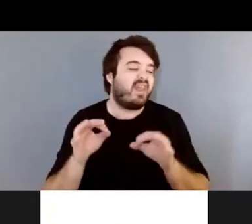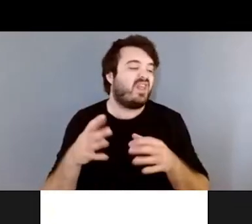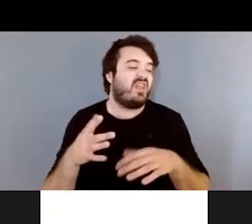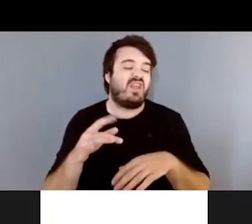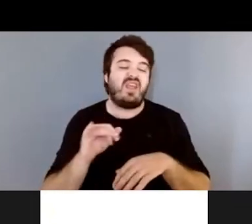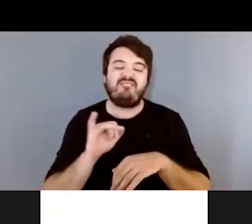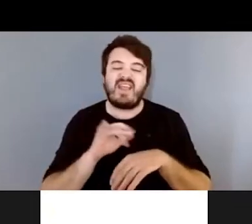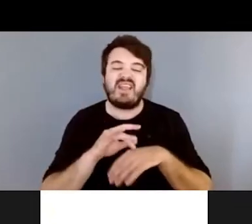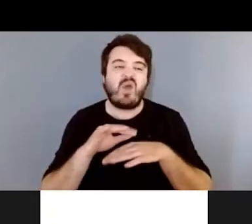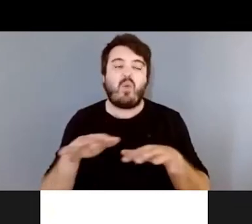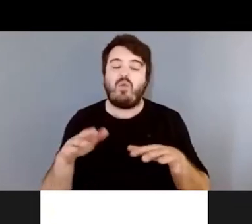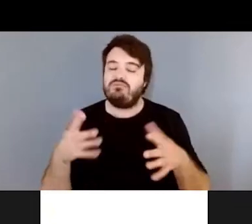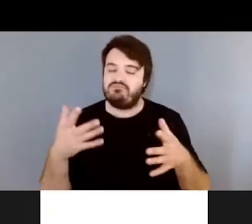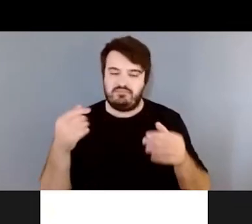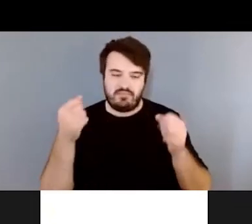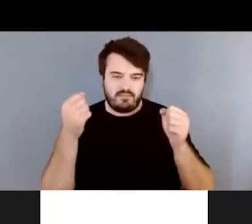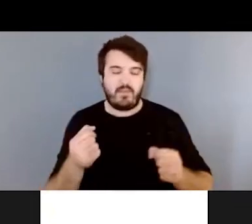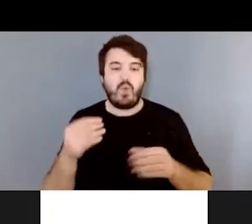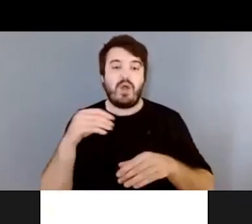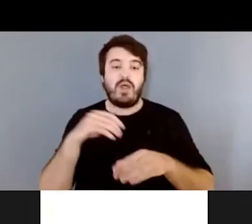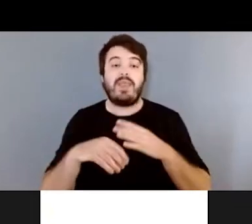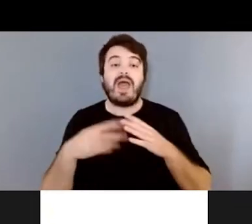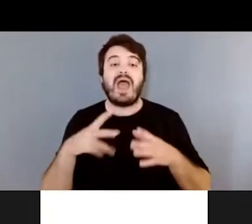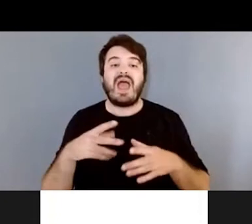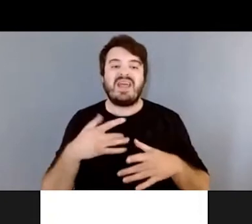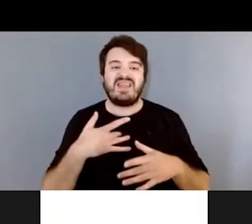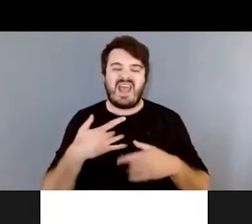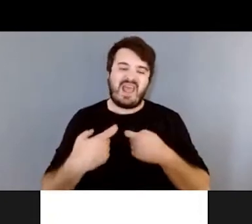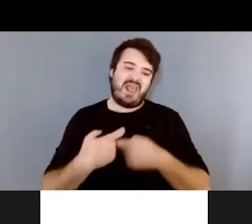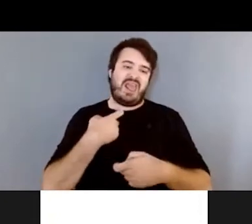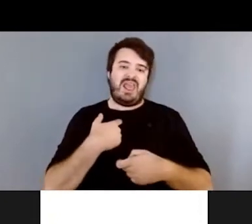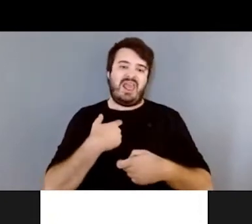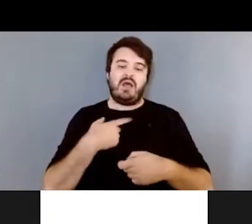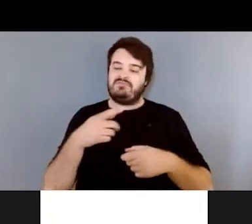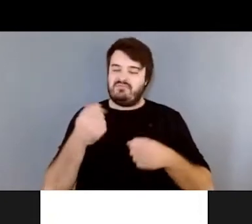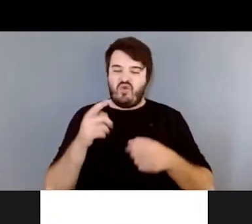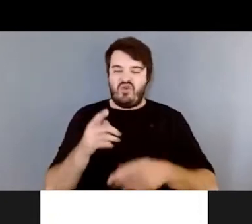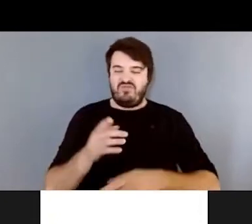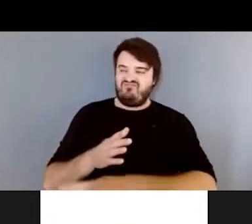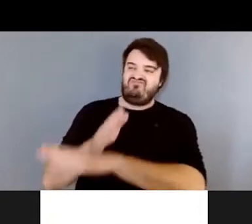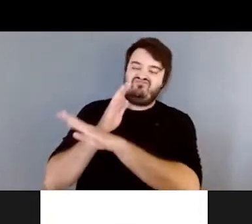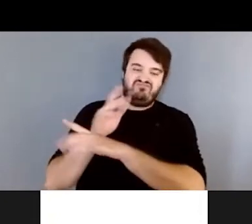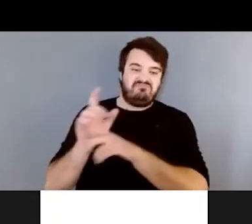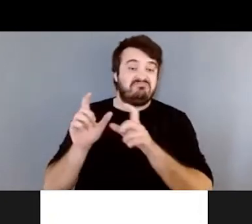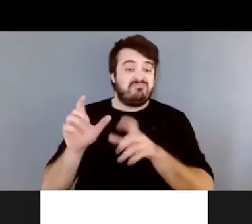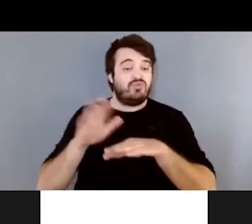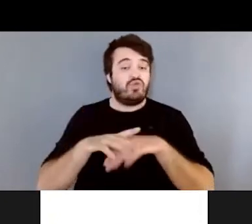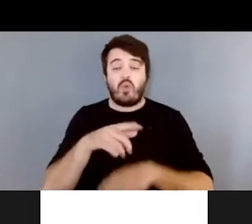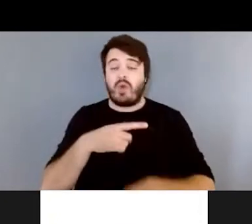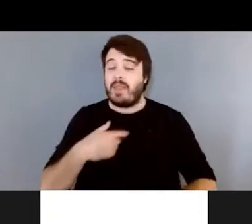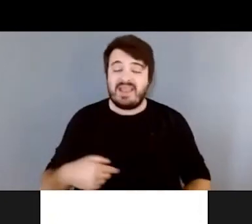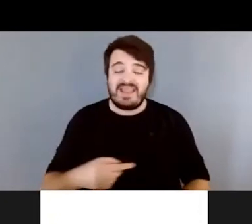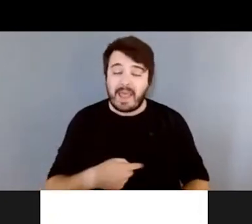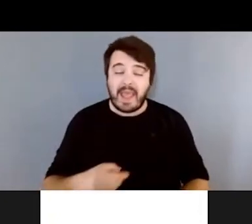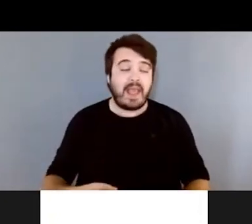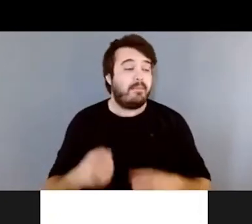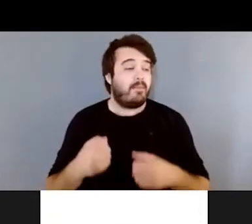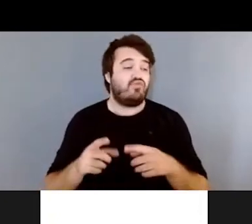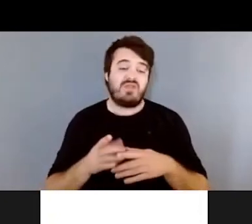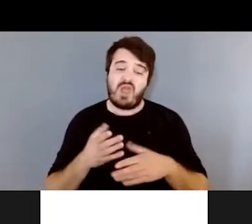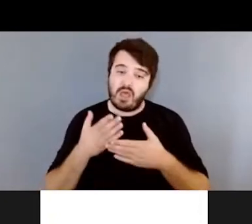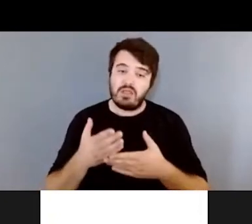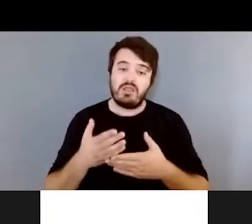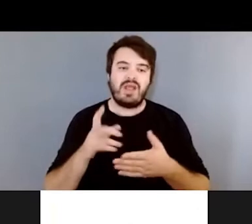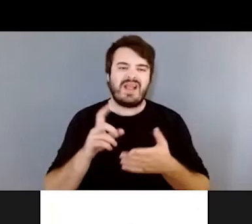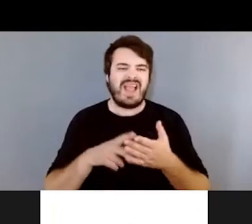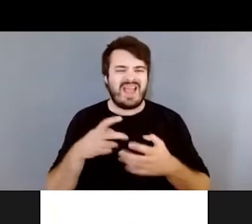des bactéries qui peuvent être dans votre nocive, des bactéries nocives qui peuvent être dans votre intestin. Donc, quand vous avez des